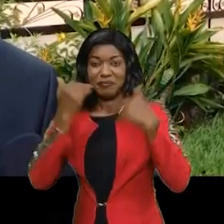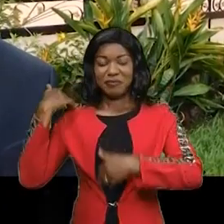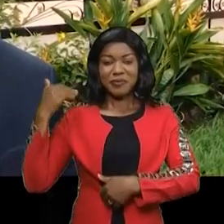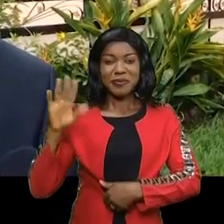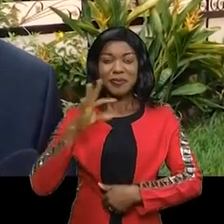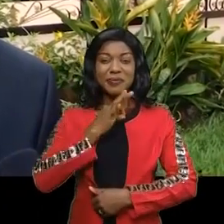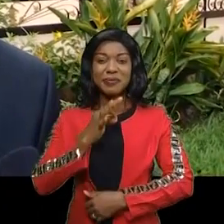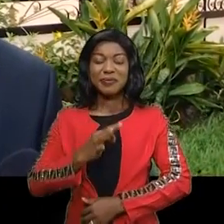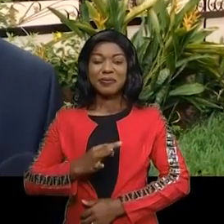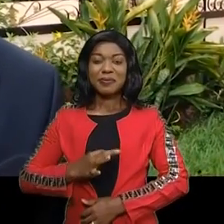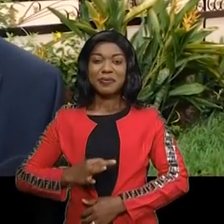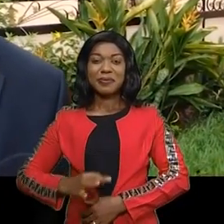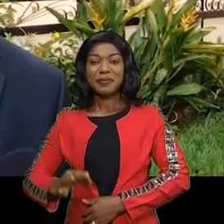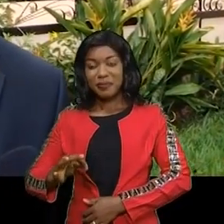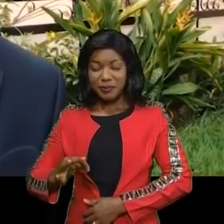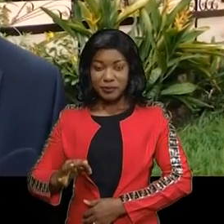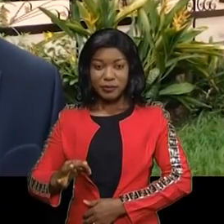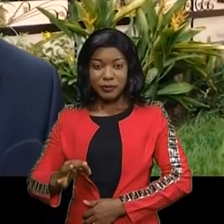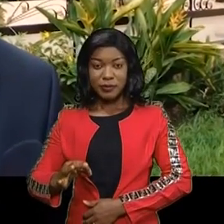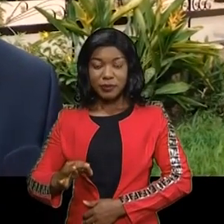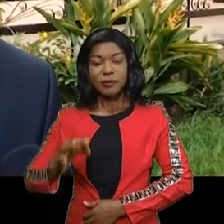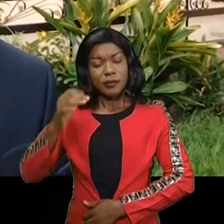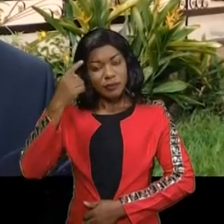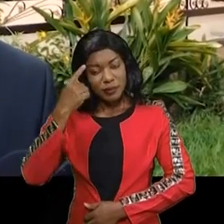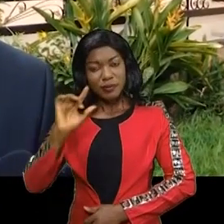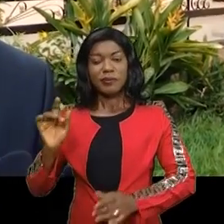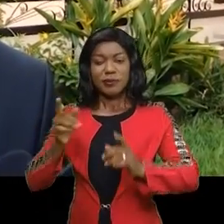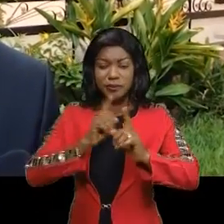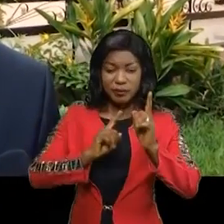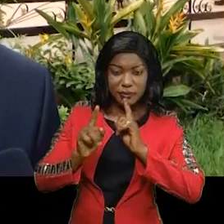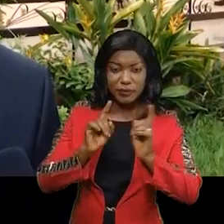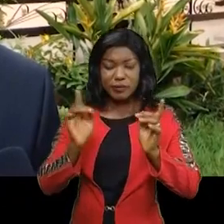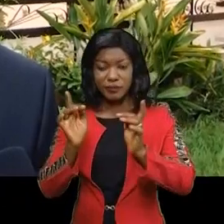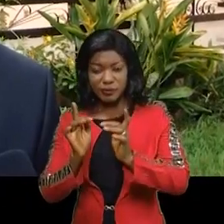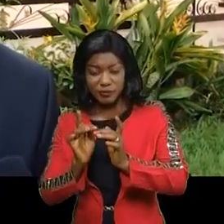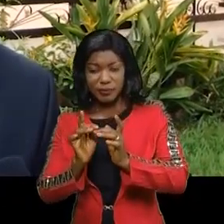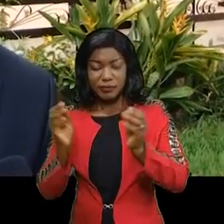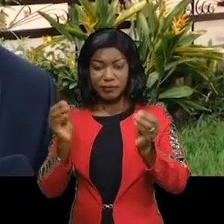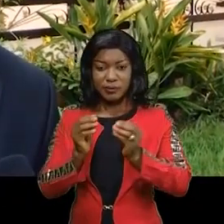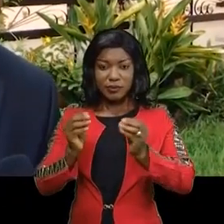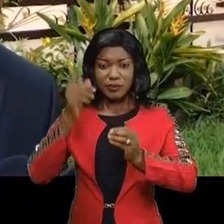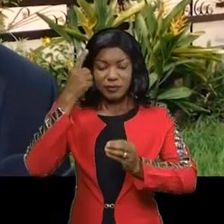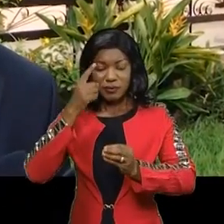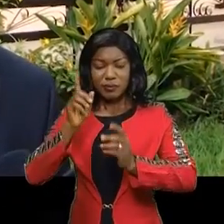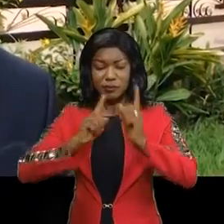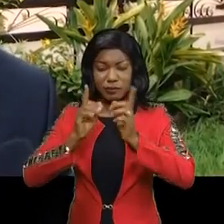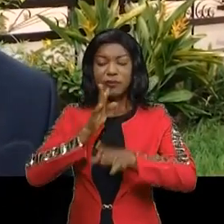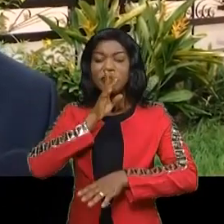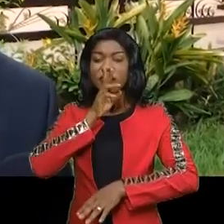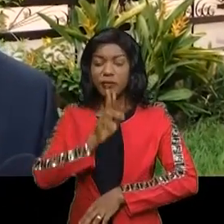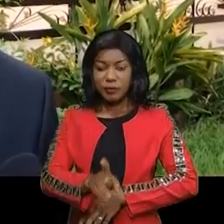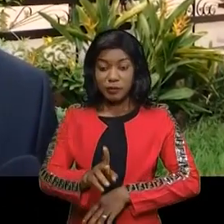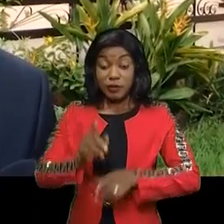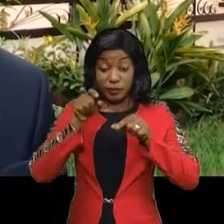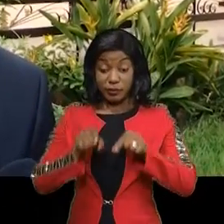son excellence Félix-Antoine Tchizekedi. C'est un entretien qui s'est déroulé en toute sérénité. Et je voudrais